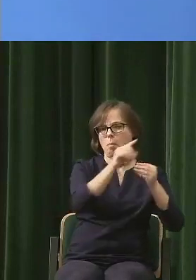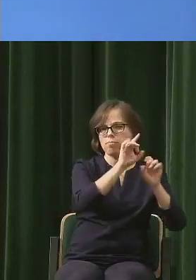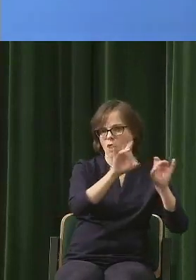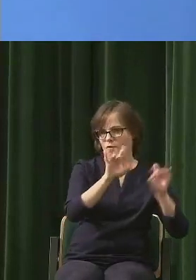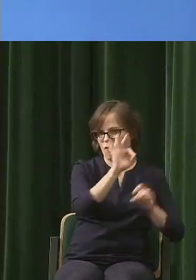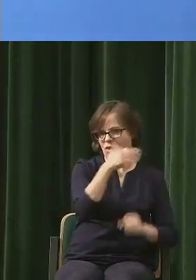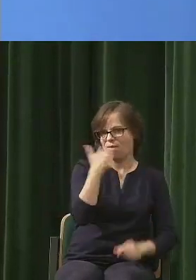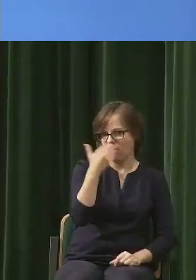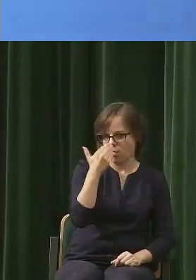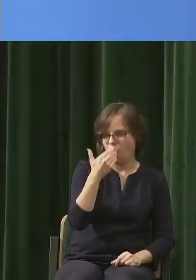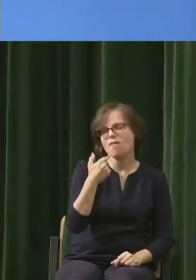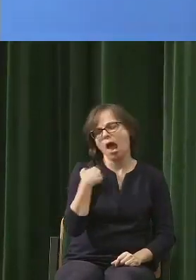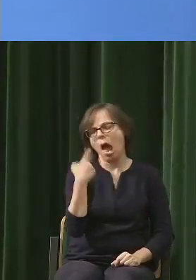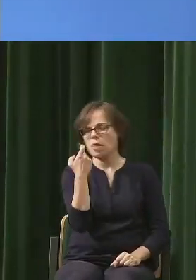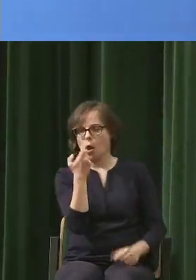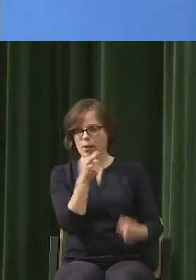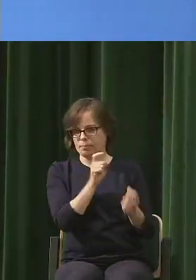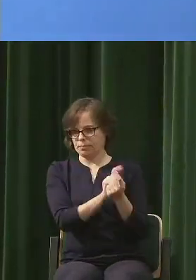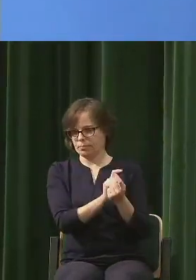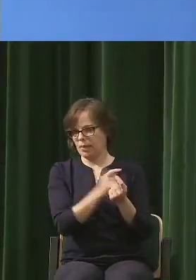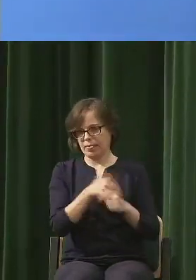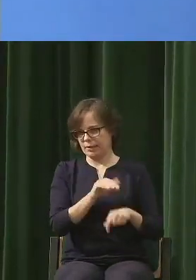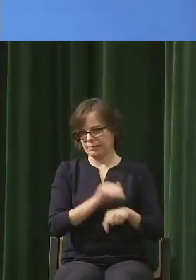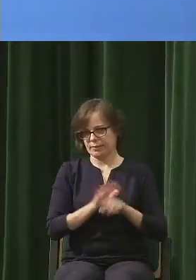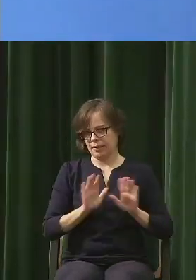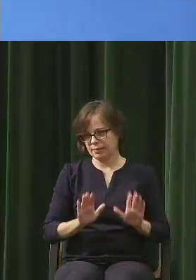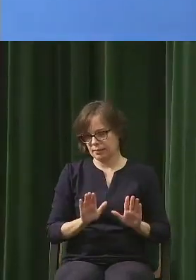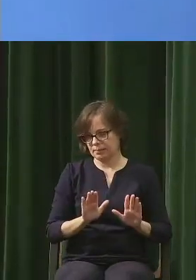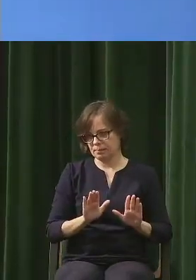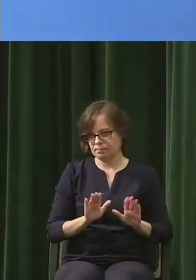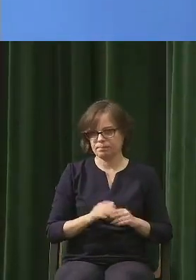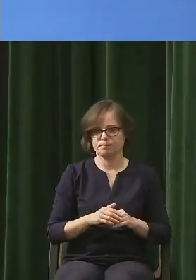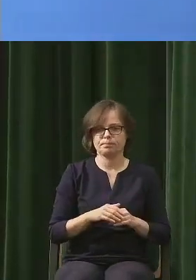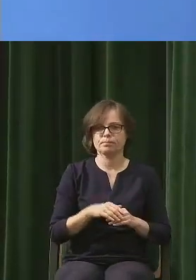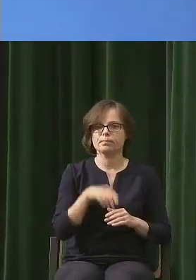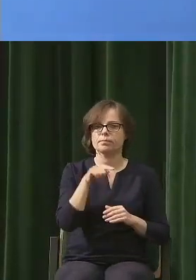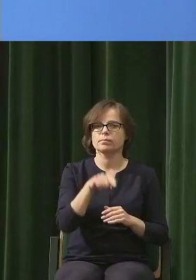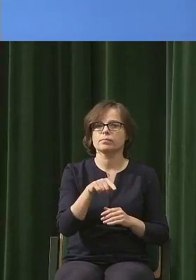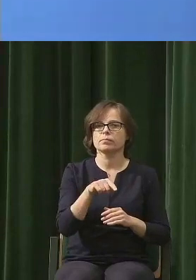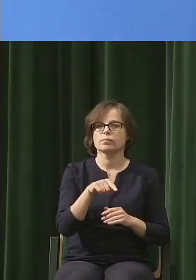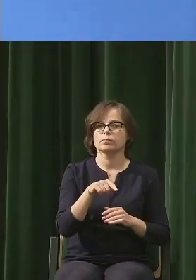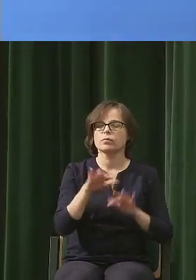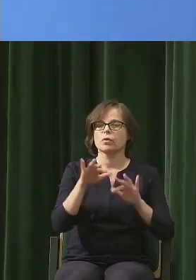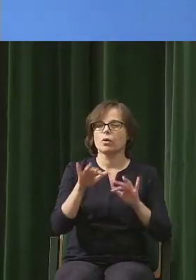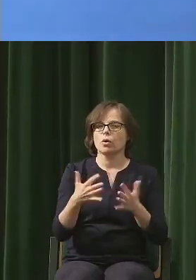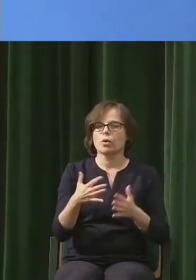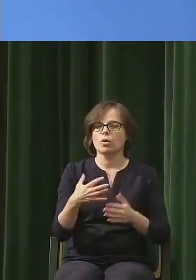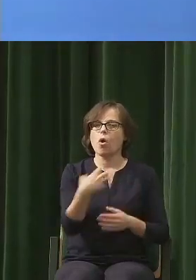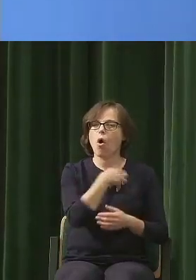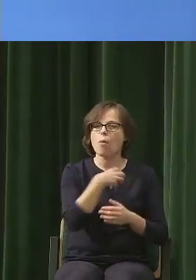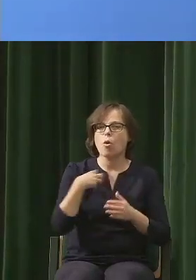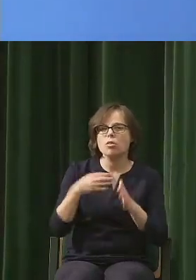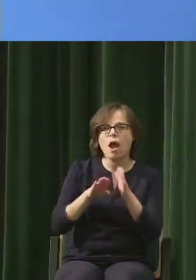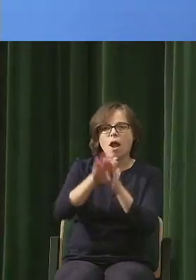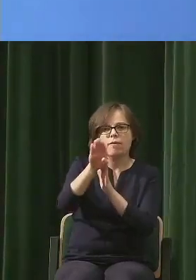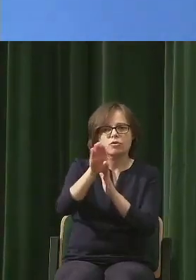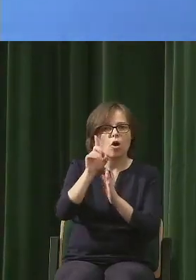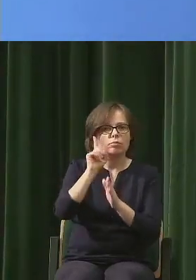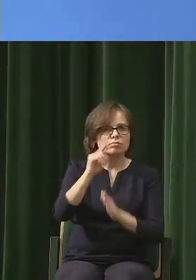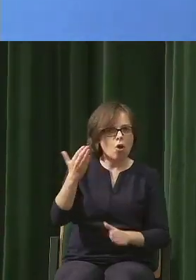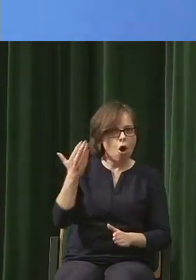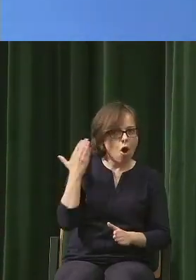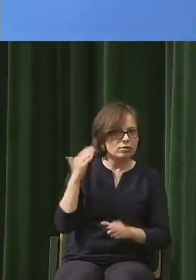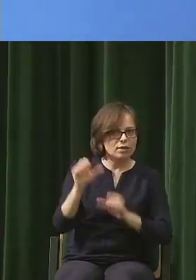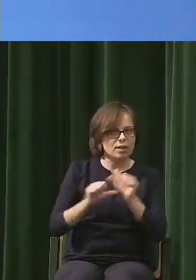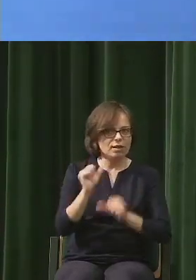pozwolę się lekko nie zgodzić z tym, że ten wzrost dotyczy ostatnich lat. Ja nie